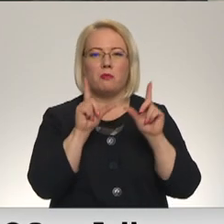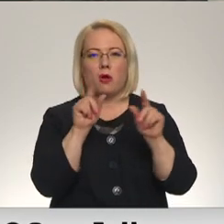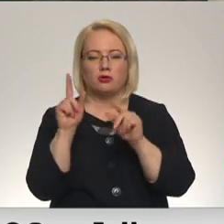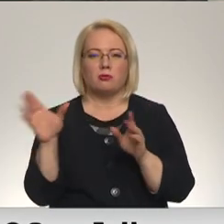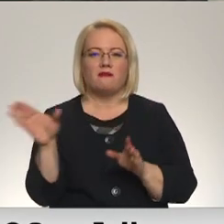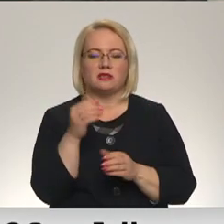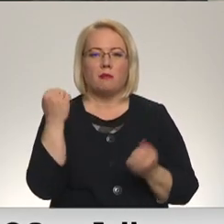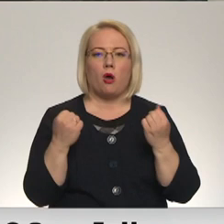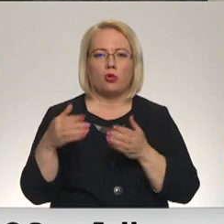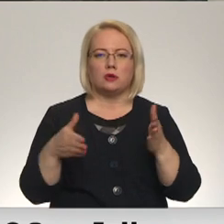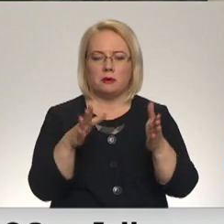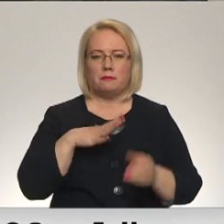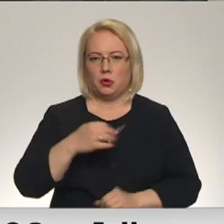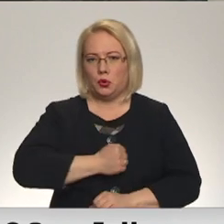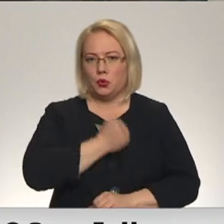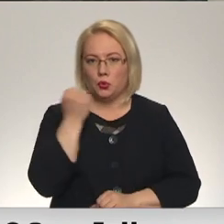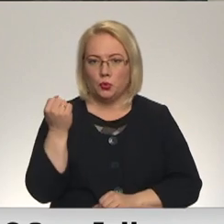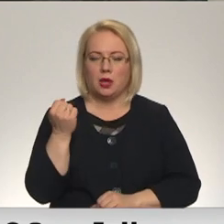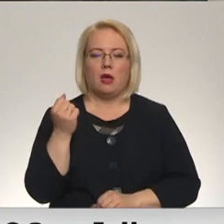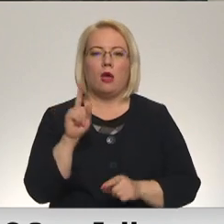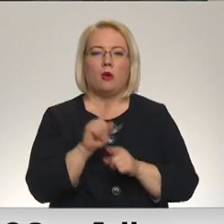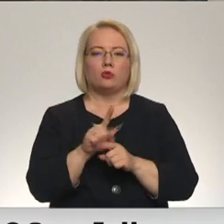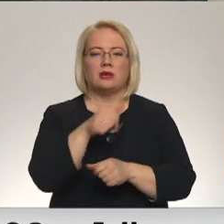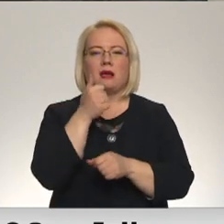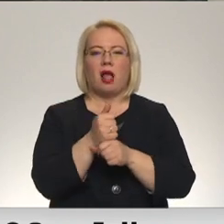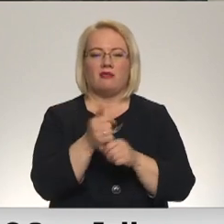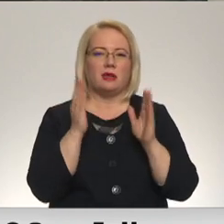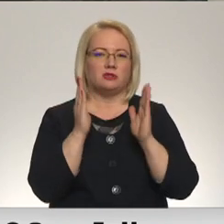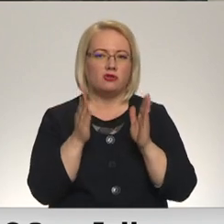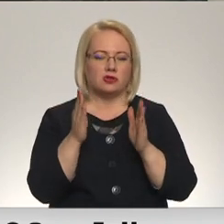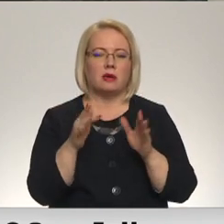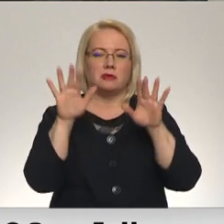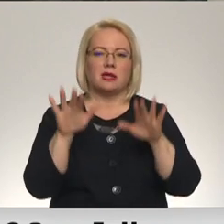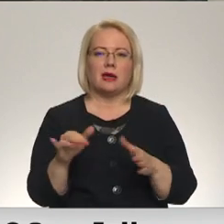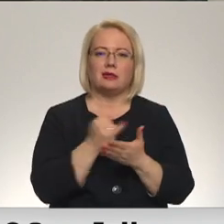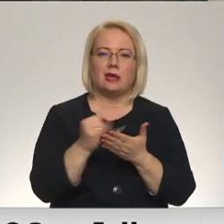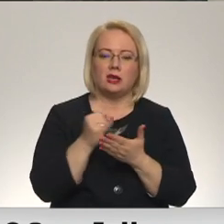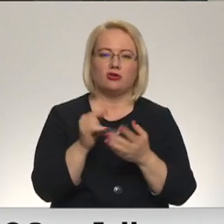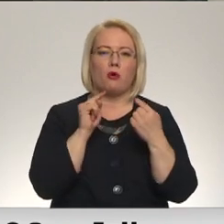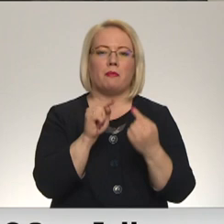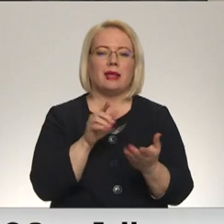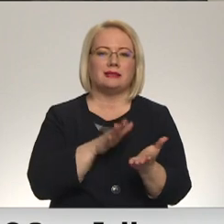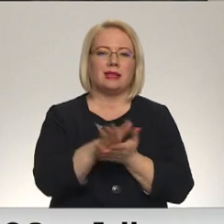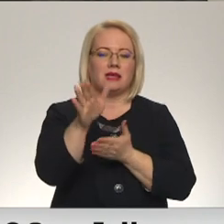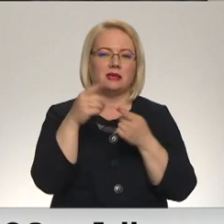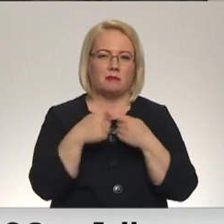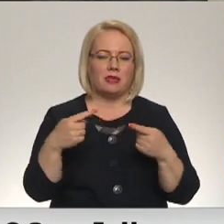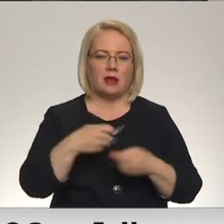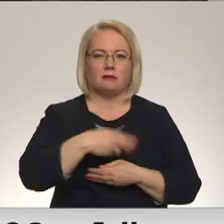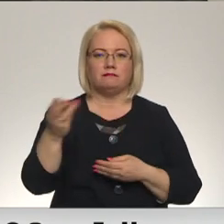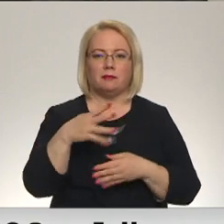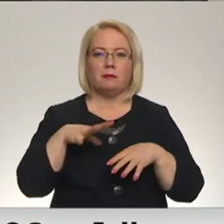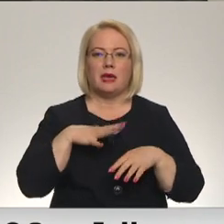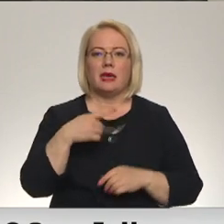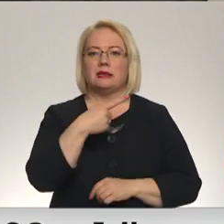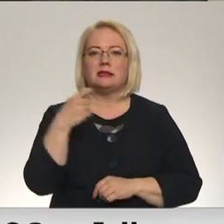autoceļiem bija apgrūtināta. Uz valsts autoceļiem sniega tīrīšana un pretslīdzes materiāla kaisīšana veids vairāk nekā 120